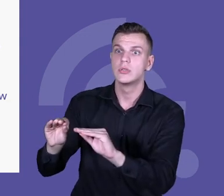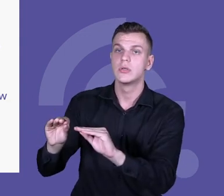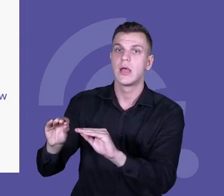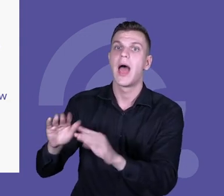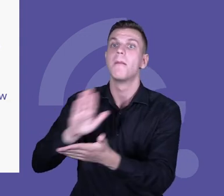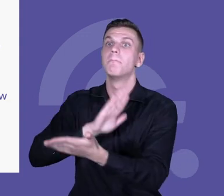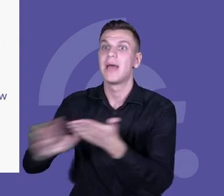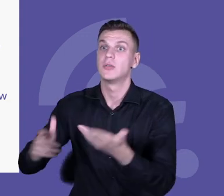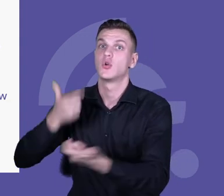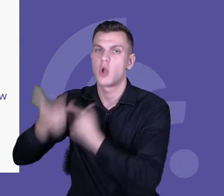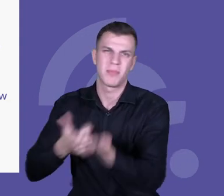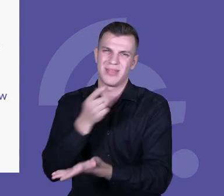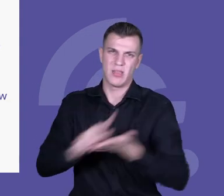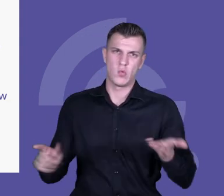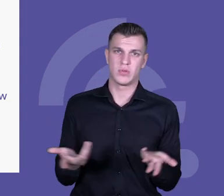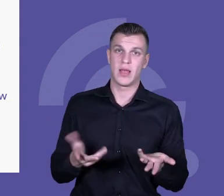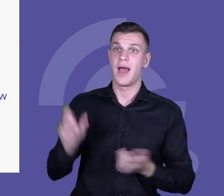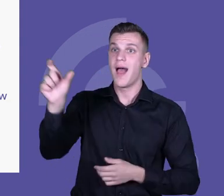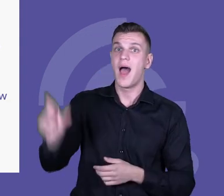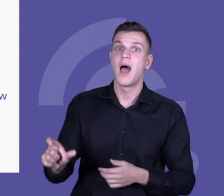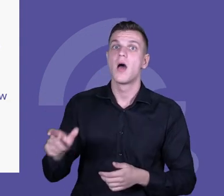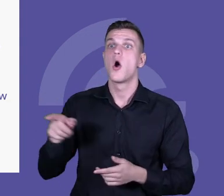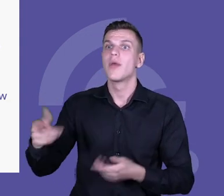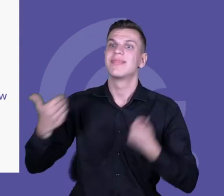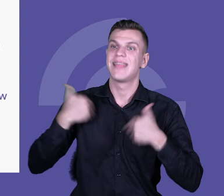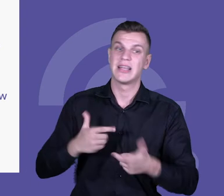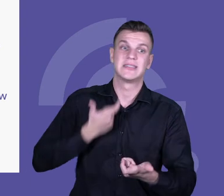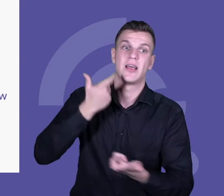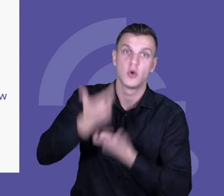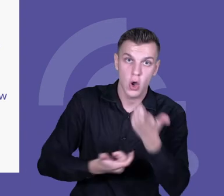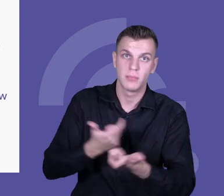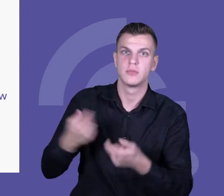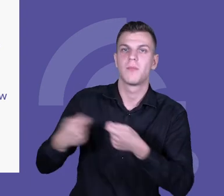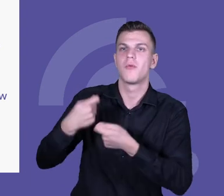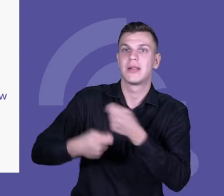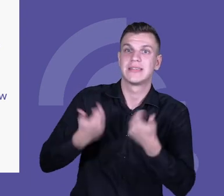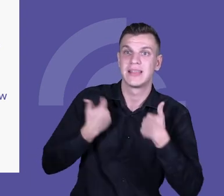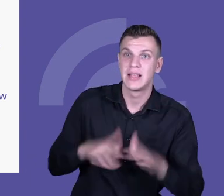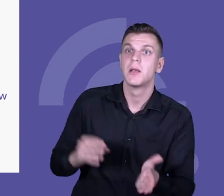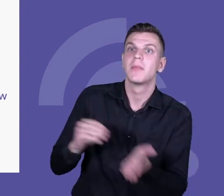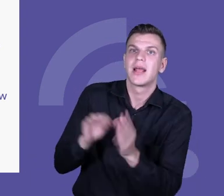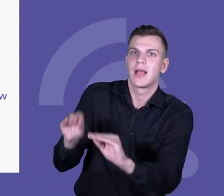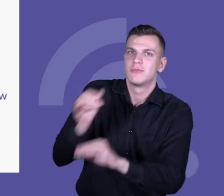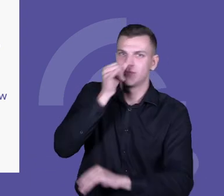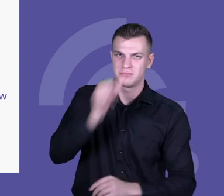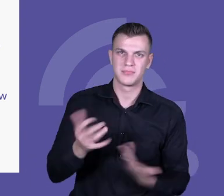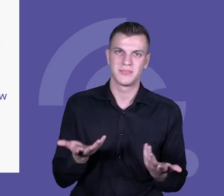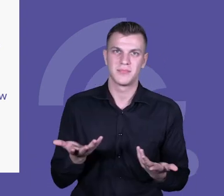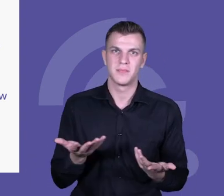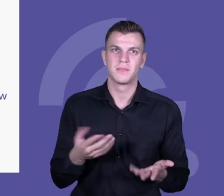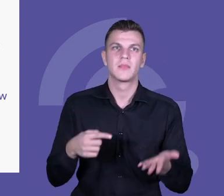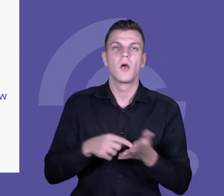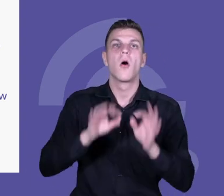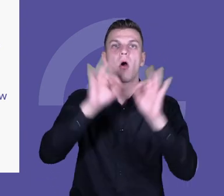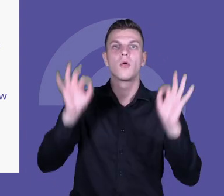dziecka, ucznia, uczennicy, która nie podejmie współpracy z jakimś innym. W związku z tym, w ogóle generalnie, również do